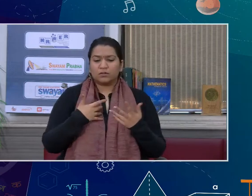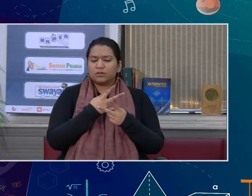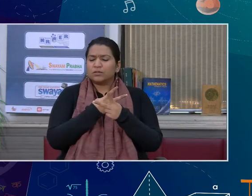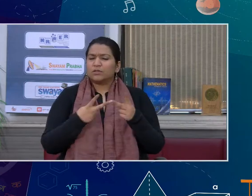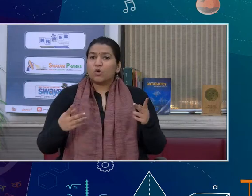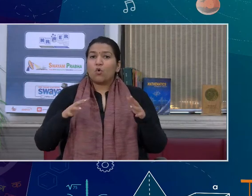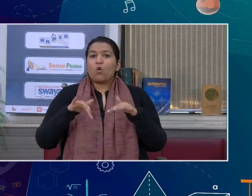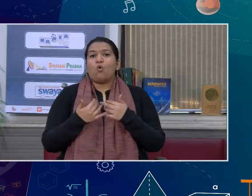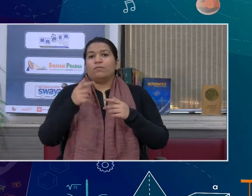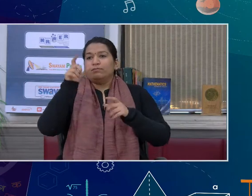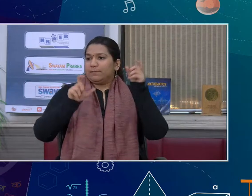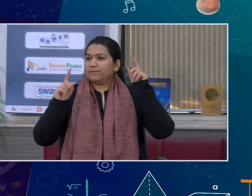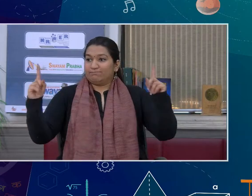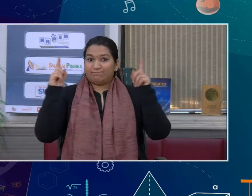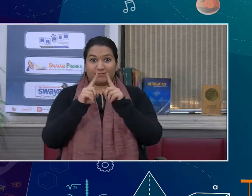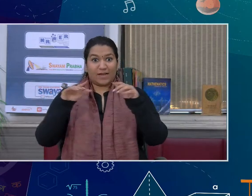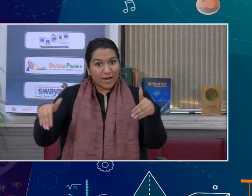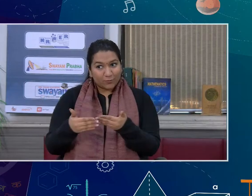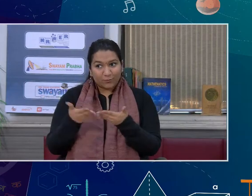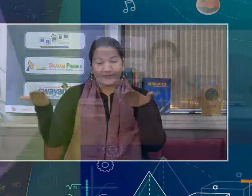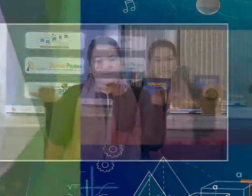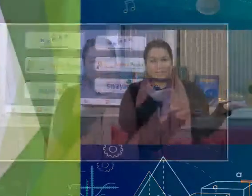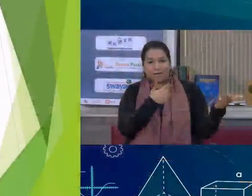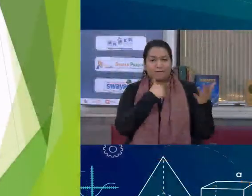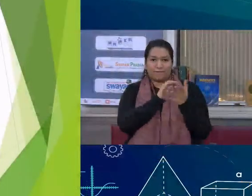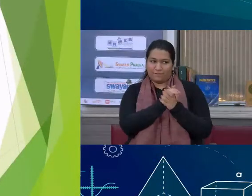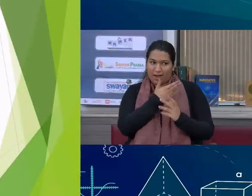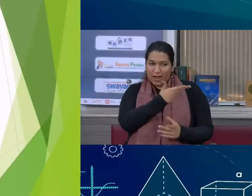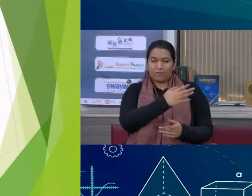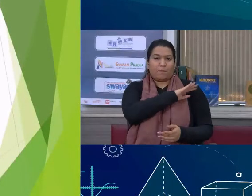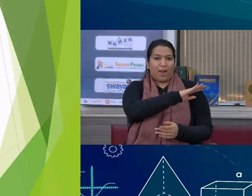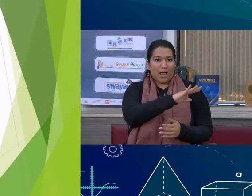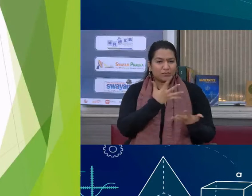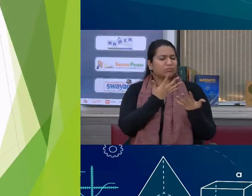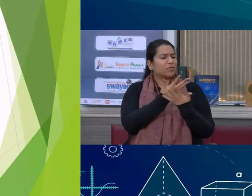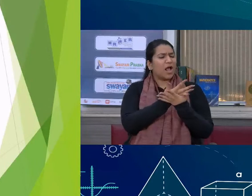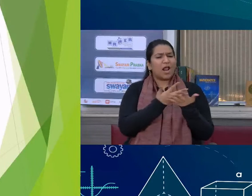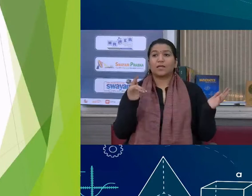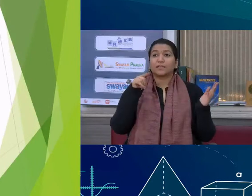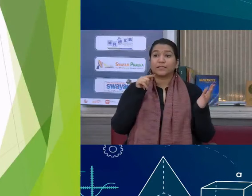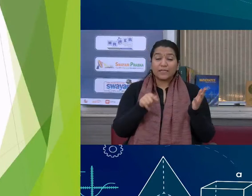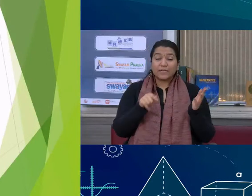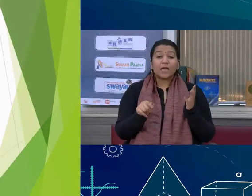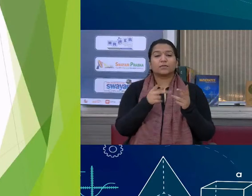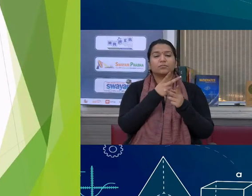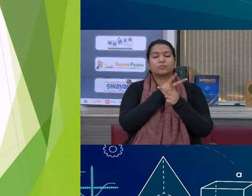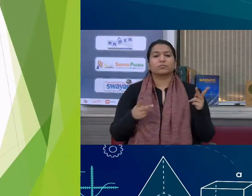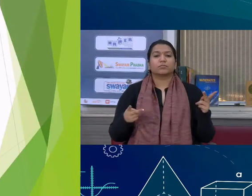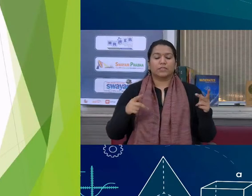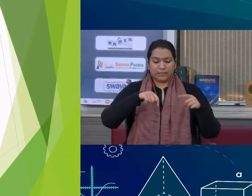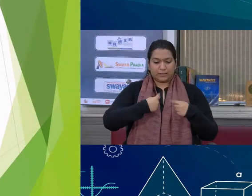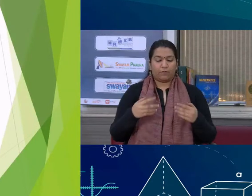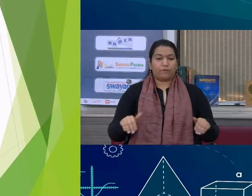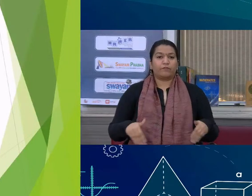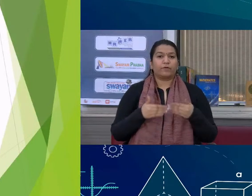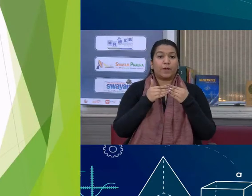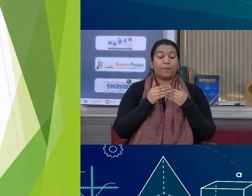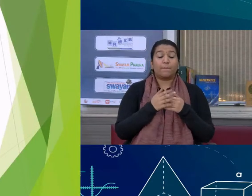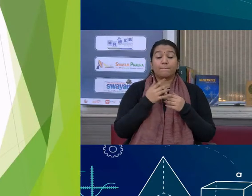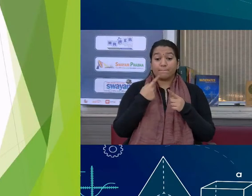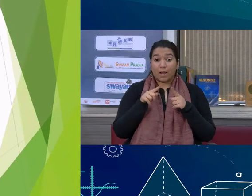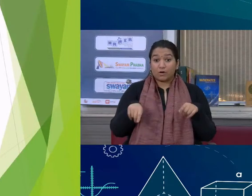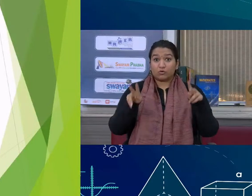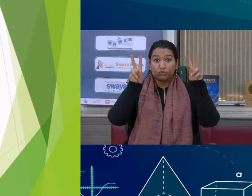परीचे करवाते हैं कि मेरे मित्र हैं या मेरे बंदू हैं मेरे भाई हैं इस तरह के परीचे अकसर दिये जाते हैं लिकन यहां कविता का जो